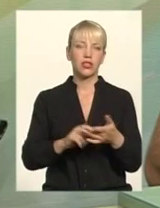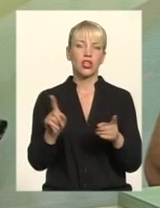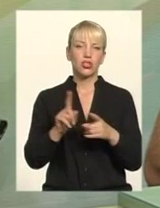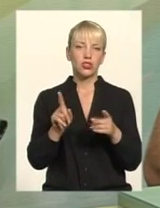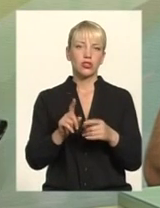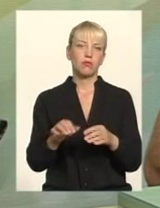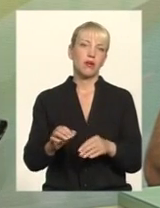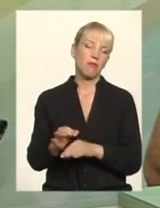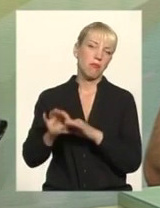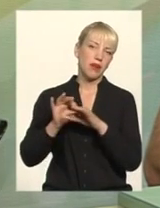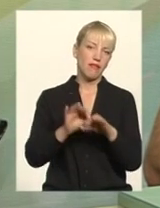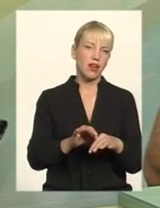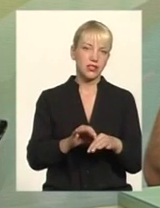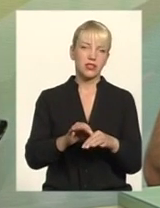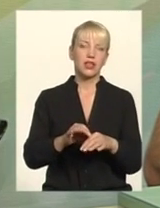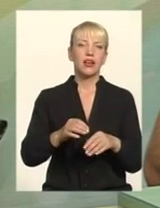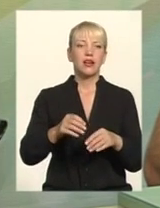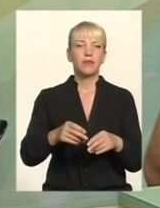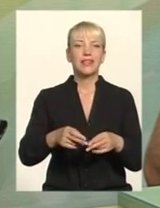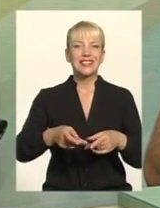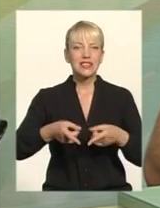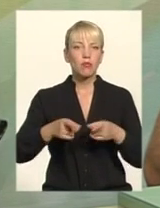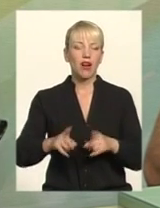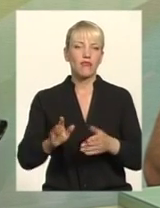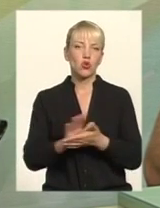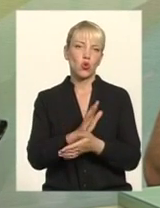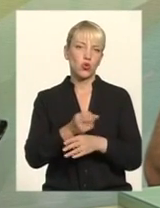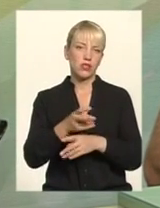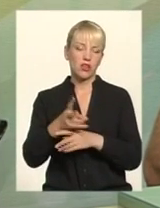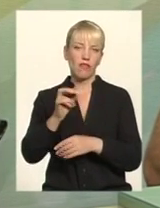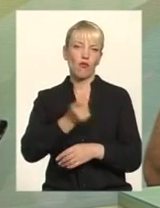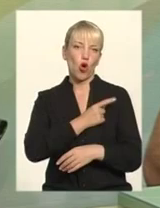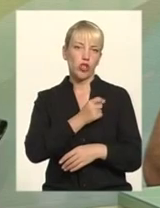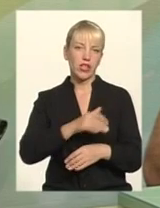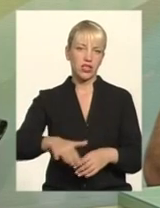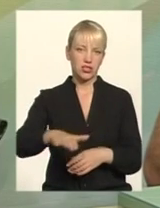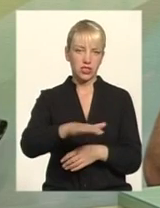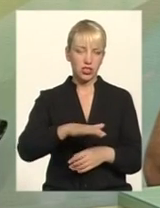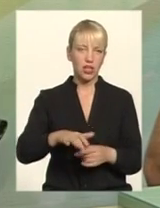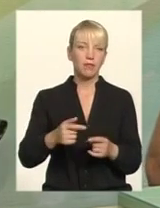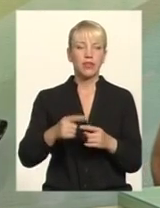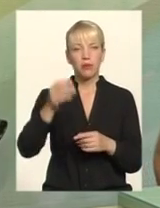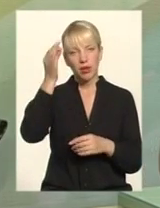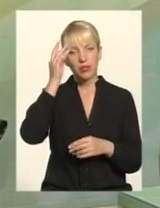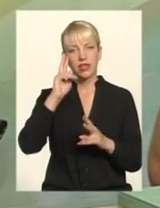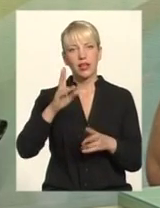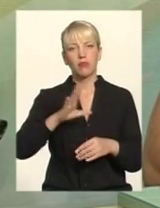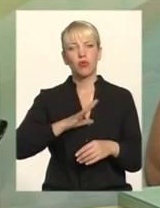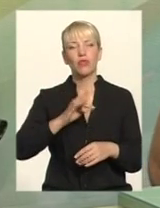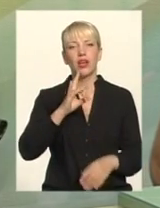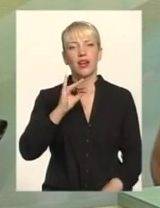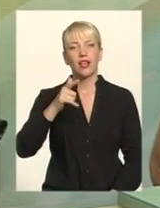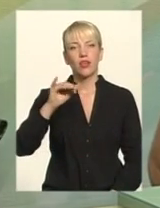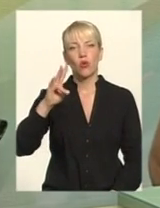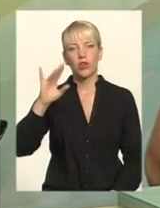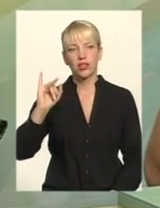привести справжню люстрацію на Одесьчині В нас, дійсно, в області немає цієї волі Я ще скажу, пам'ятаєте, як прийшли партії регіонів Прийшов пан Ядуха, прийшов сюди